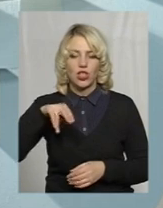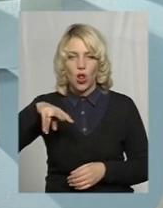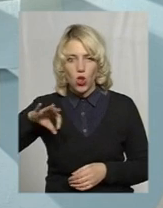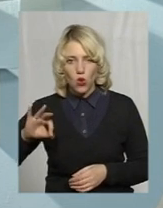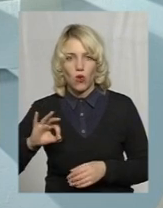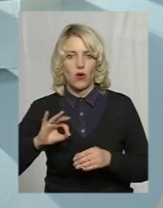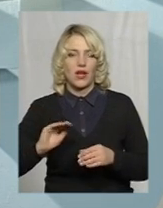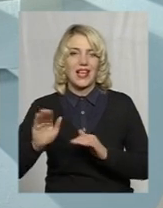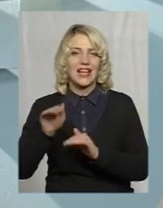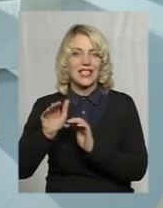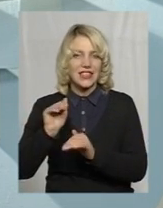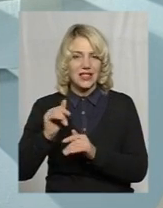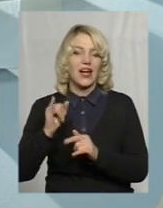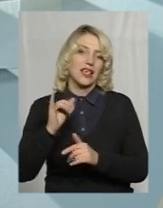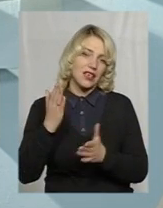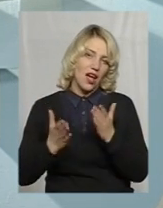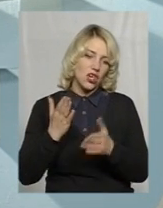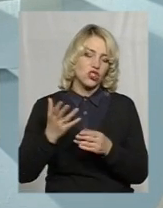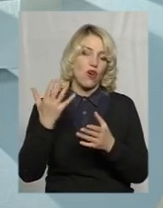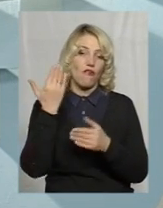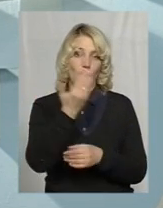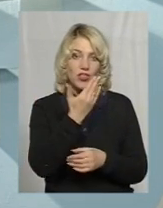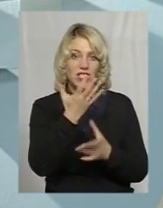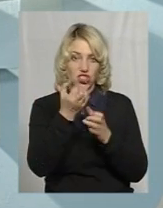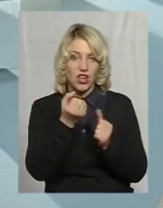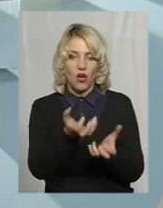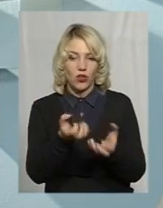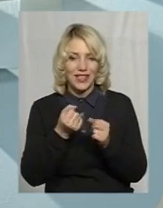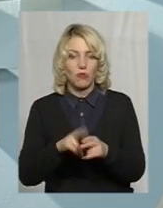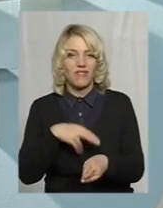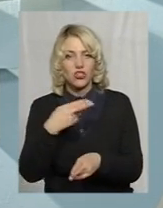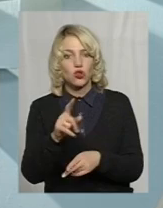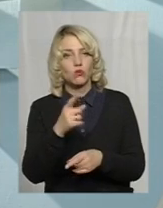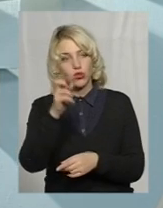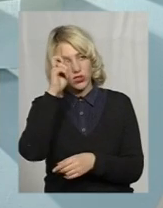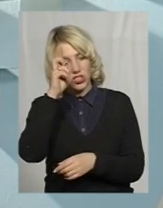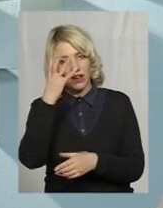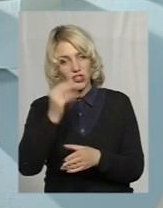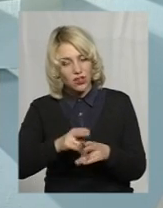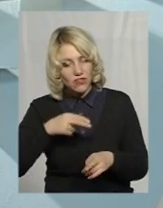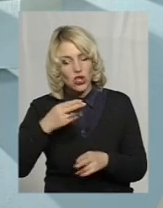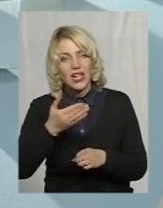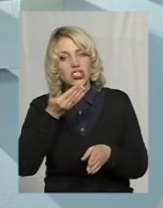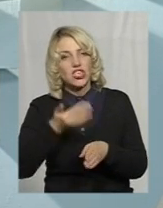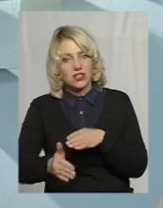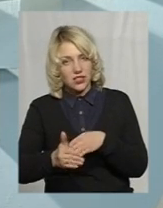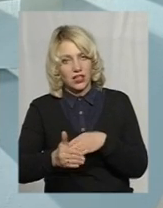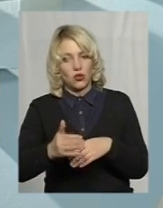але якщо вони ще отримували відшкодування, тому що ще держава відшкодовує частину